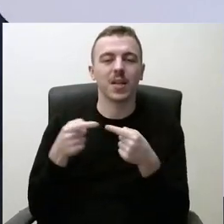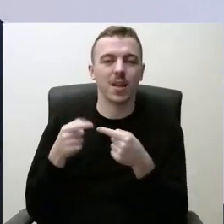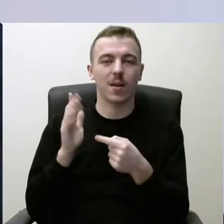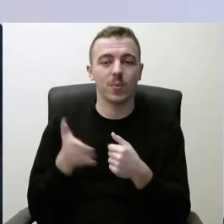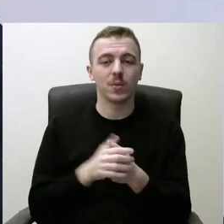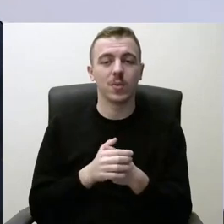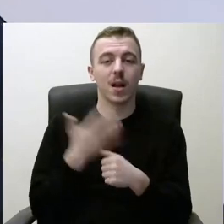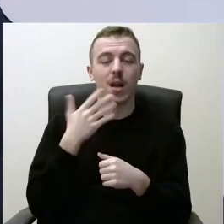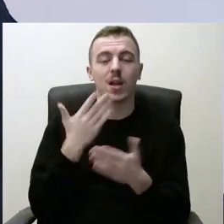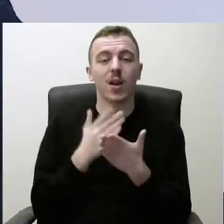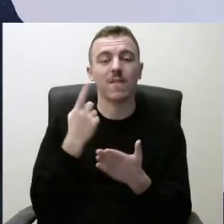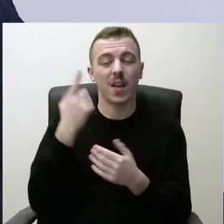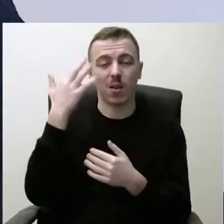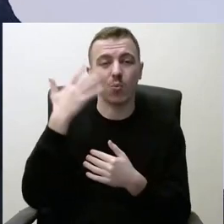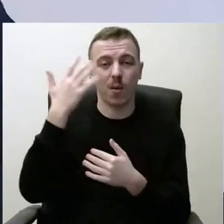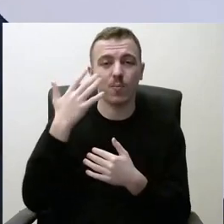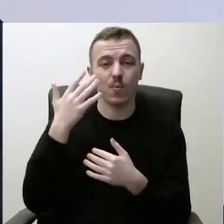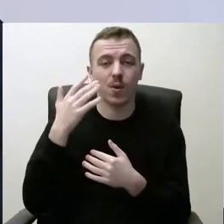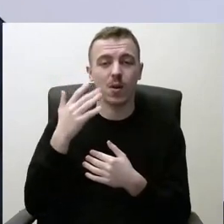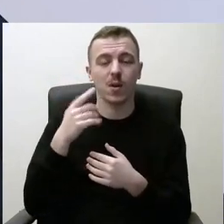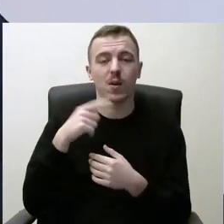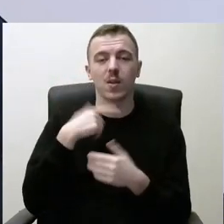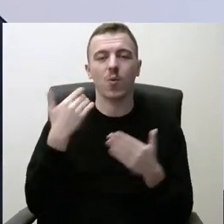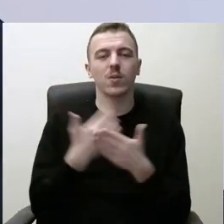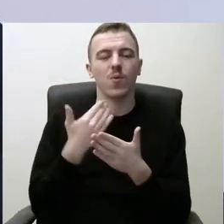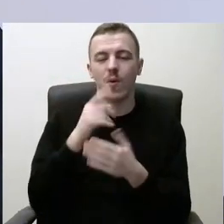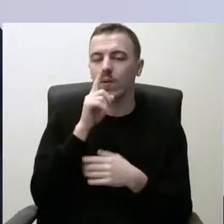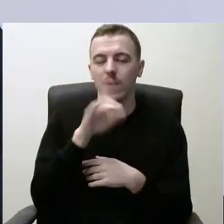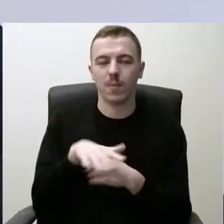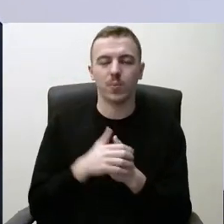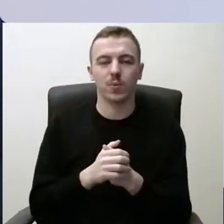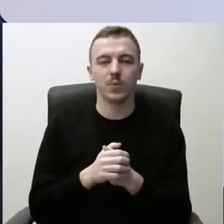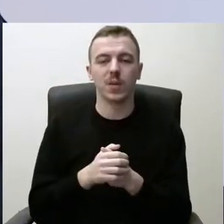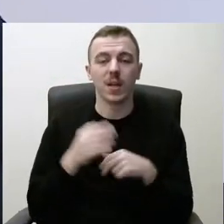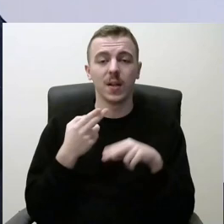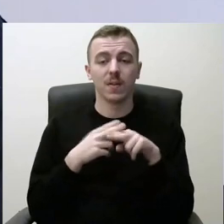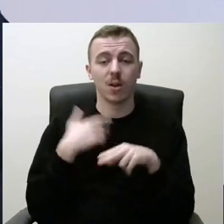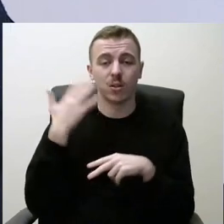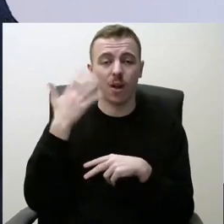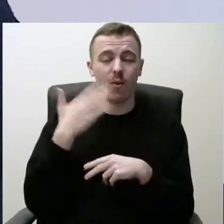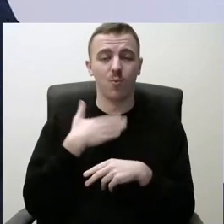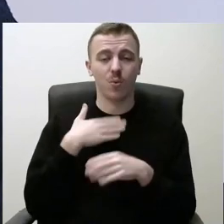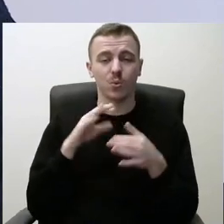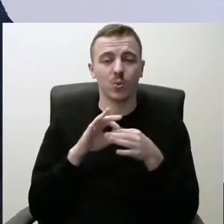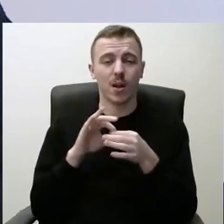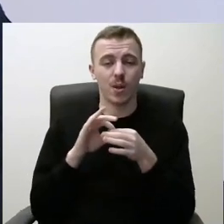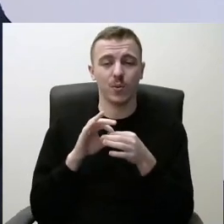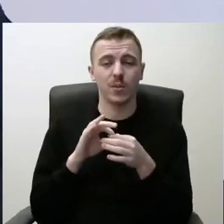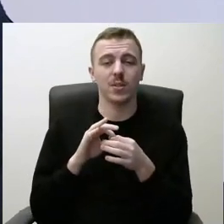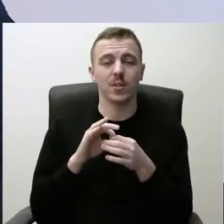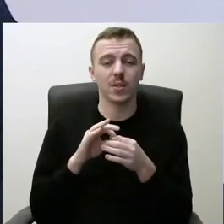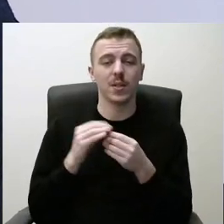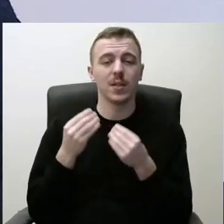yra viena nuomonė, daug naujovių negali atsirast. Aš manau, kad mūsų sąjūdis įneštų